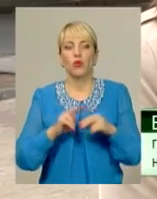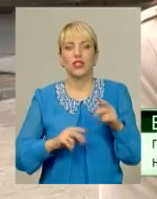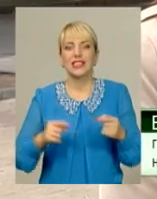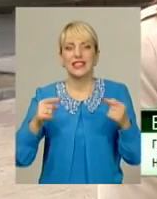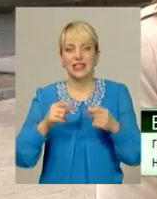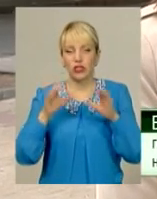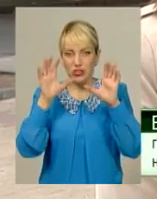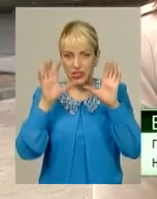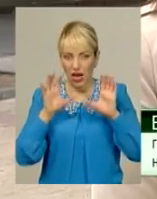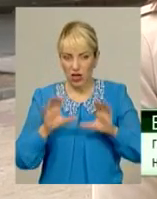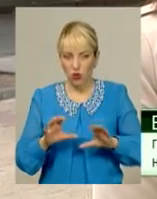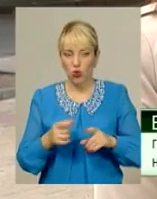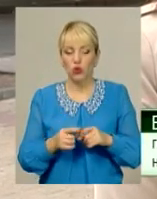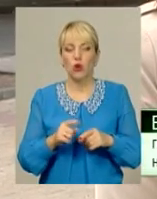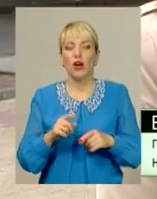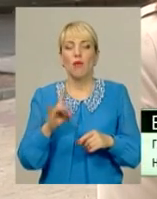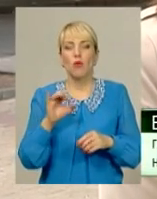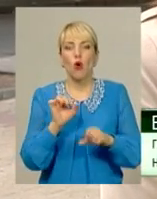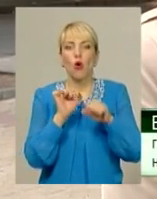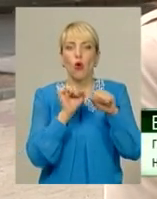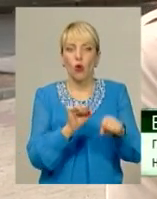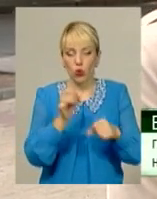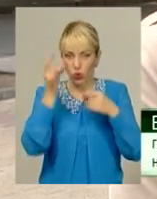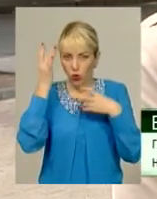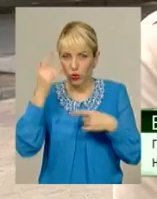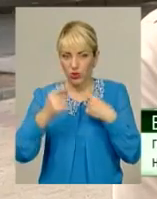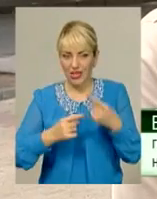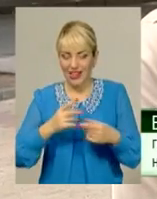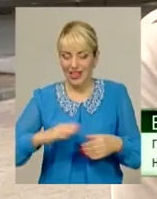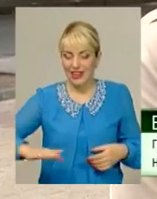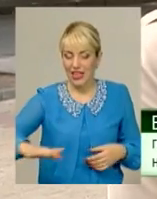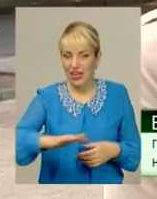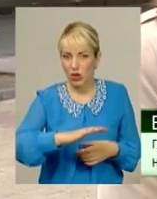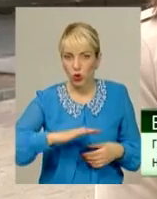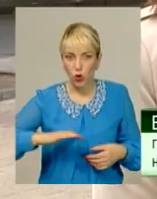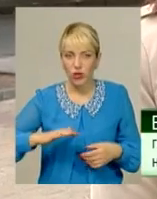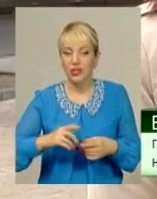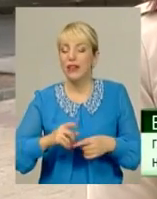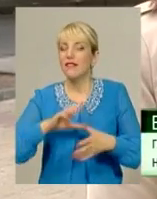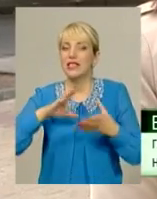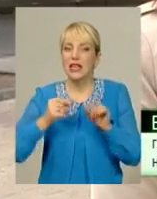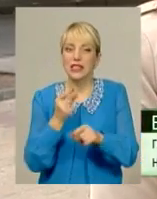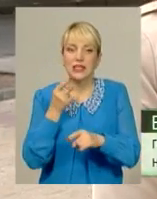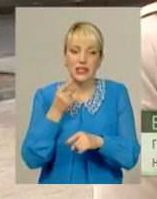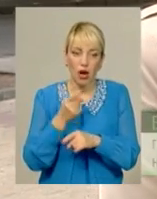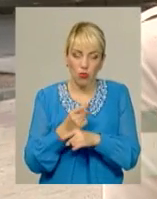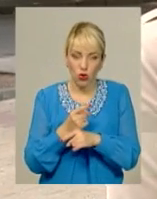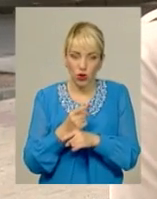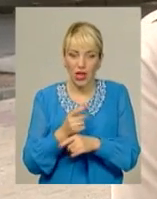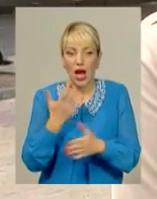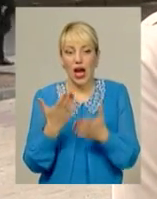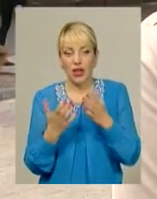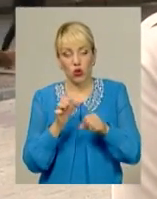охорону культурної спадщини, на території пам'ятків взагалі заборонено, а в охоронних зонах воно можливе лише за